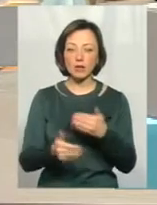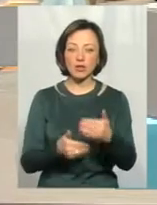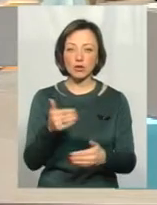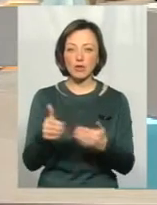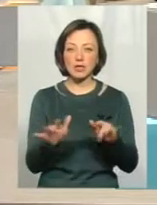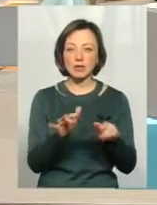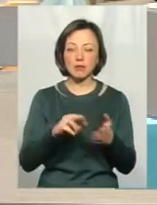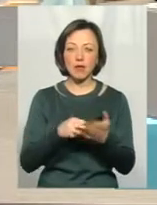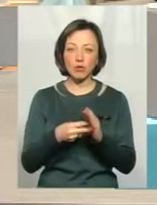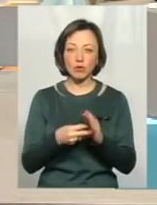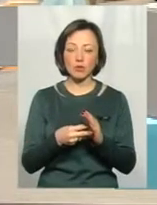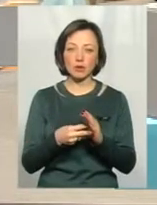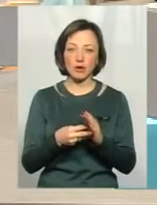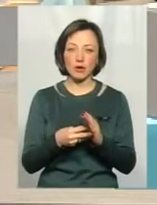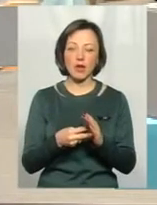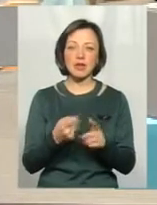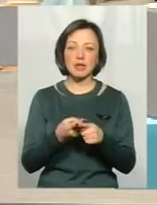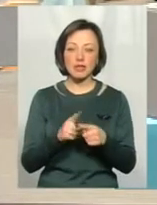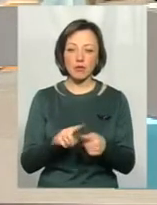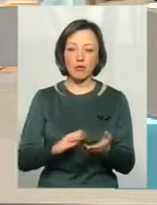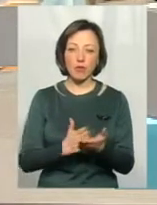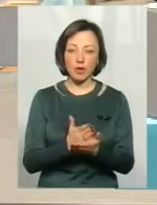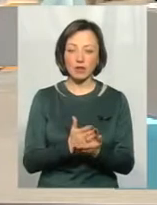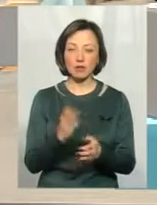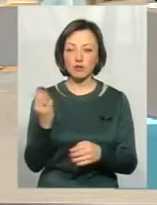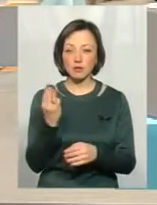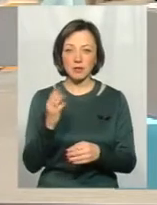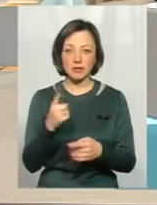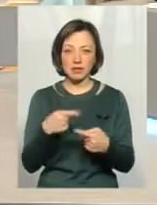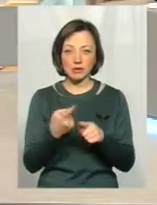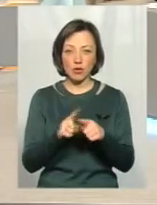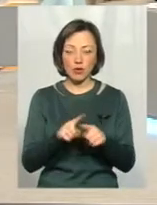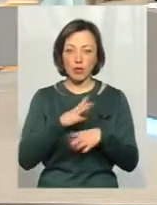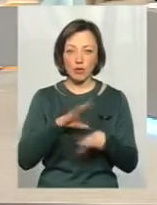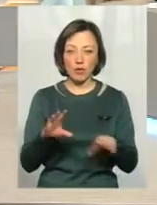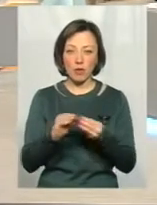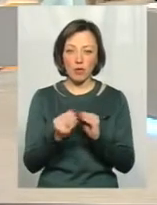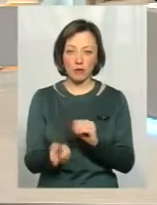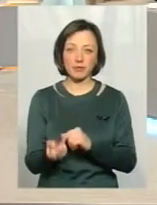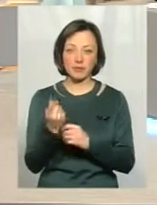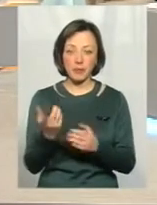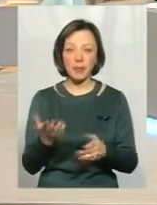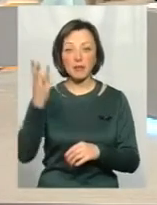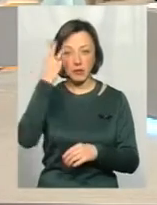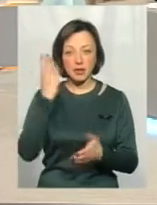дій, які ми плануємо і передбачаємо. В цій політиці в Шепетівці не було, тому в них ця проблема і вилізла боком. А в Хмельницькому є план дій сталого